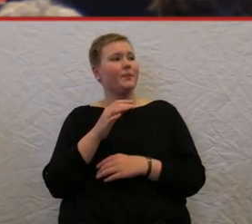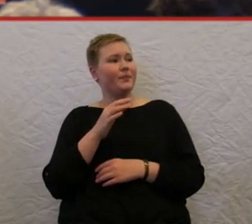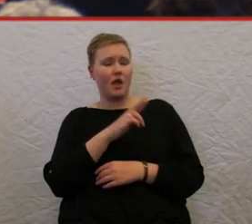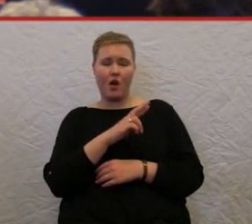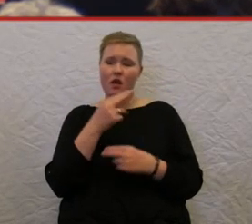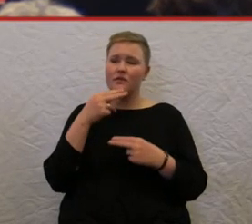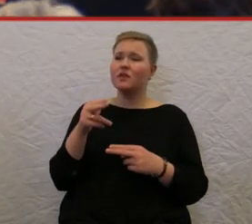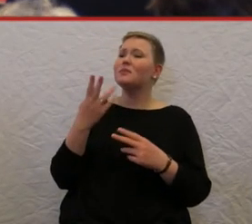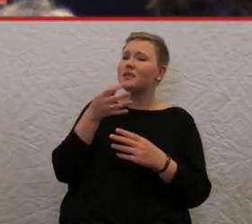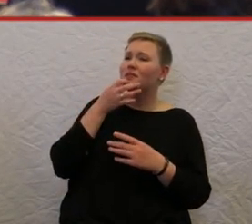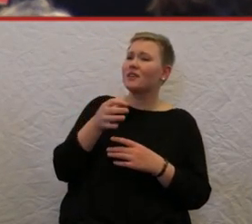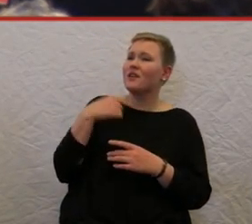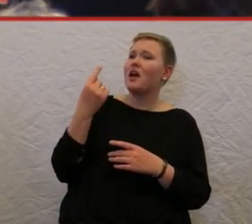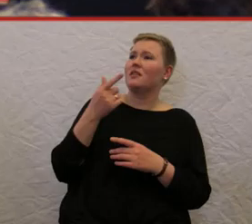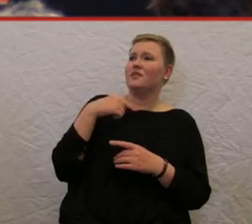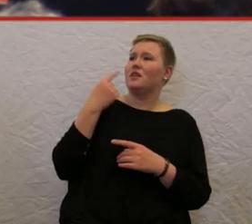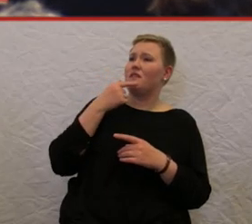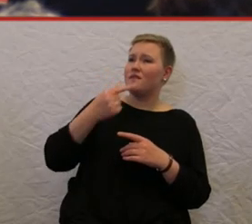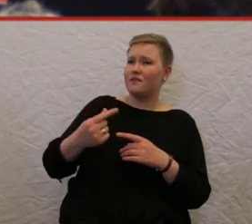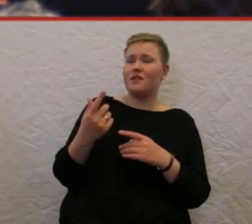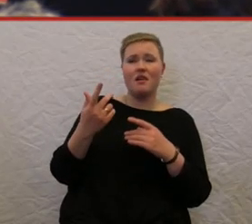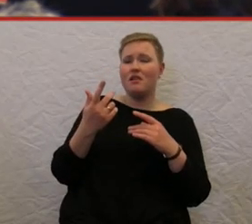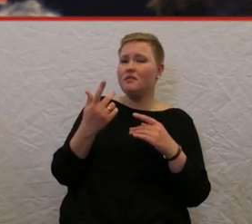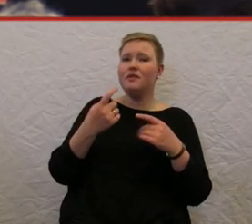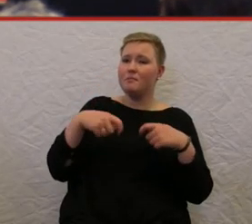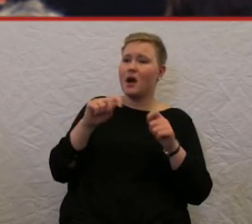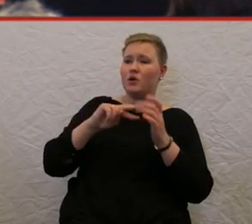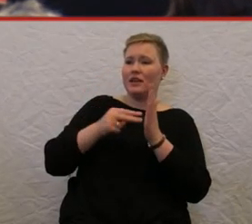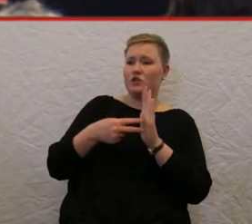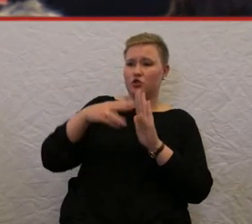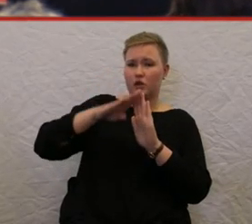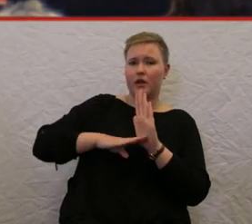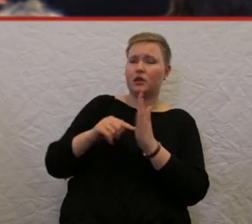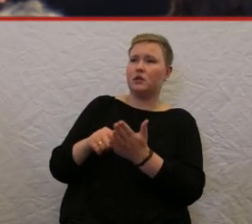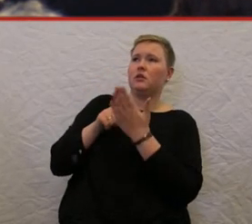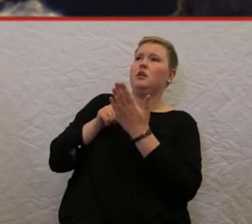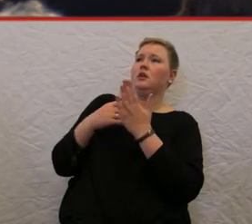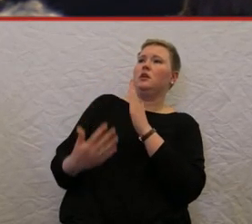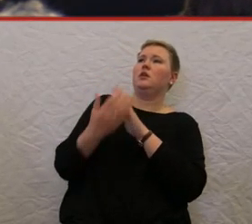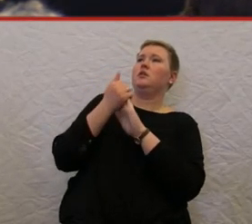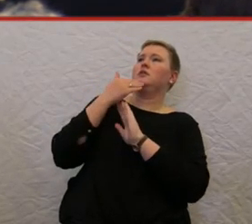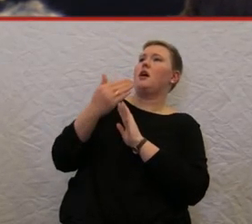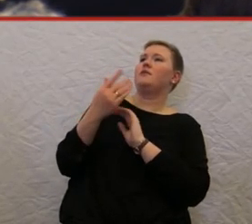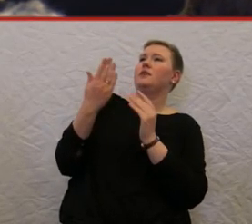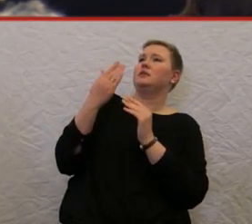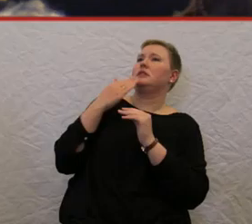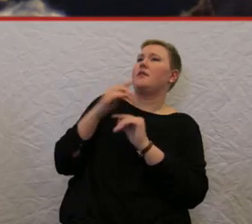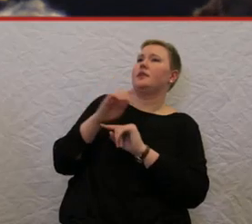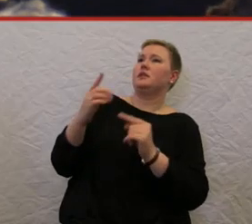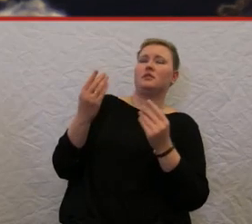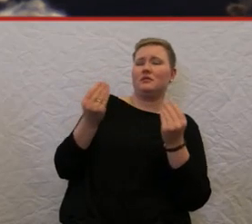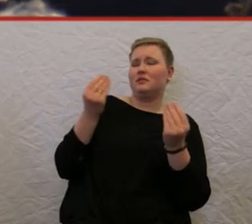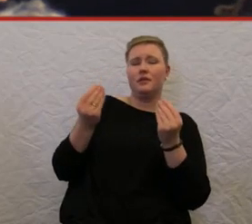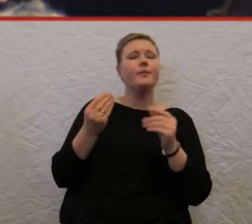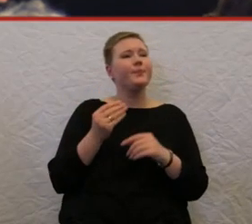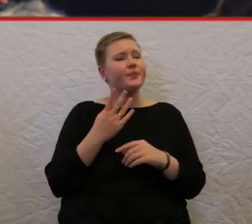bautechnischen Regeln eigentlich noch verbieten lassen, was geht und was nicht. Aber dann werden sie wieder sagen, dass das Geld, weil das Geld nicht da ist.